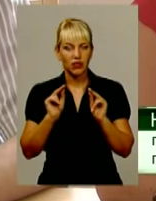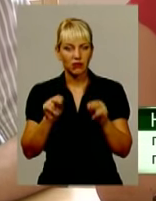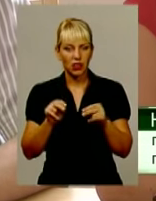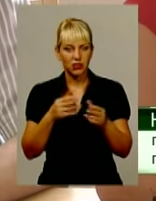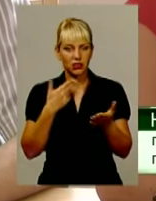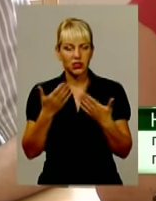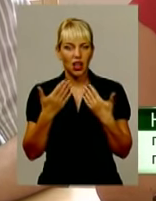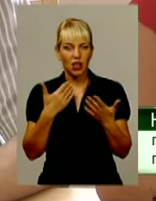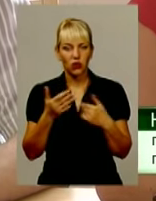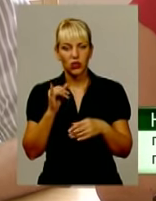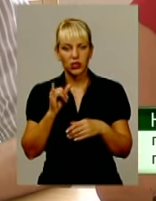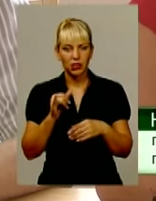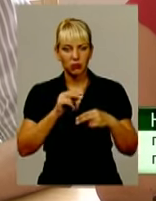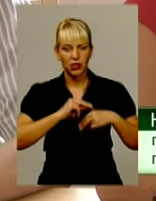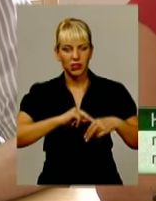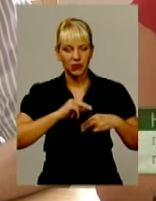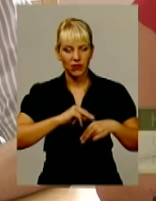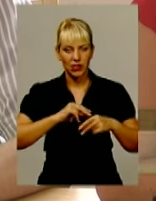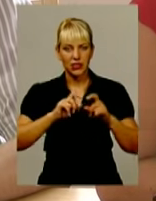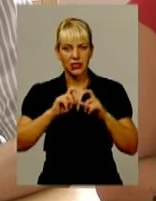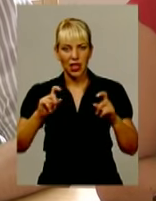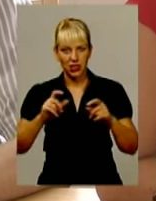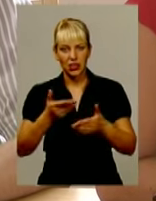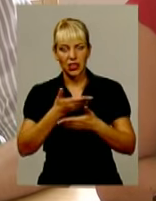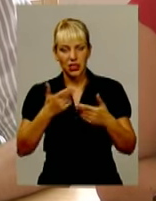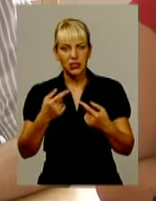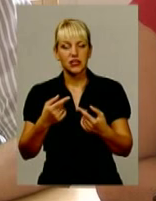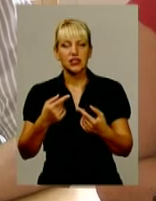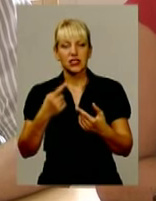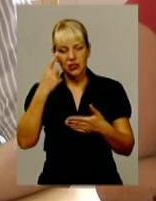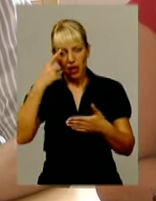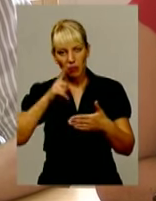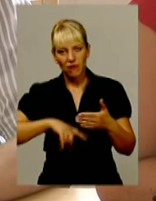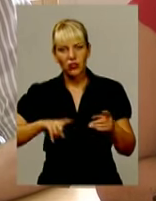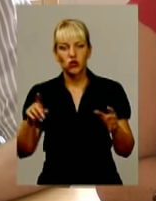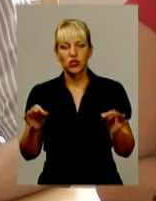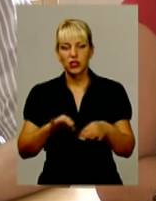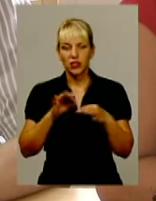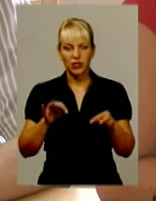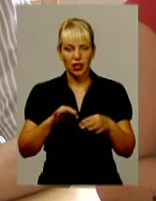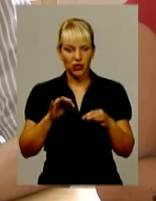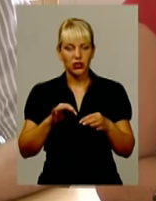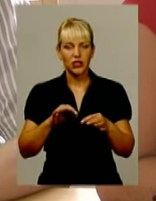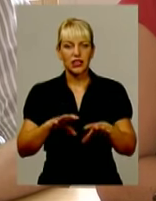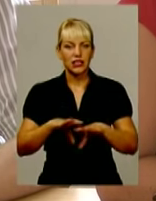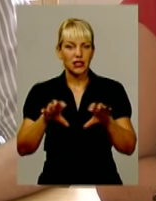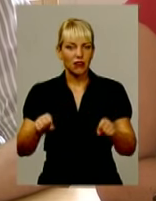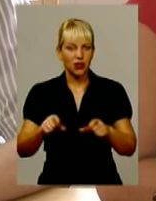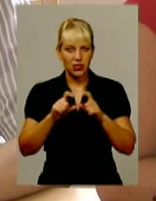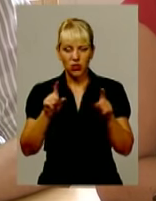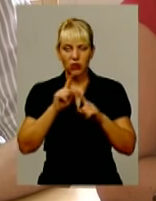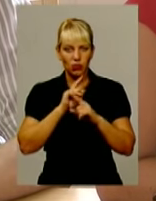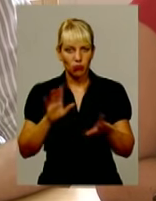діалог. І працівників закладу запевнили, що ніякої ліквідації закладу не буде і будуть